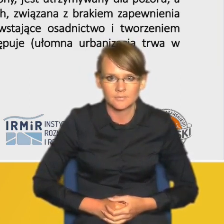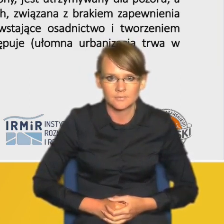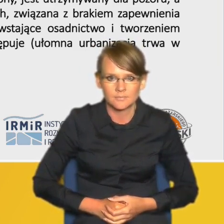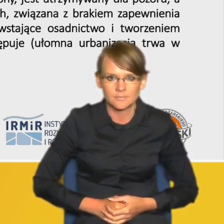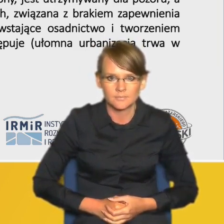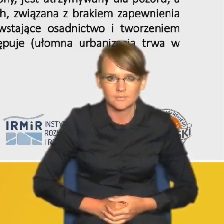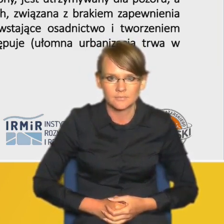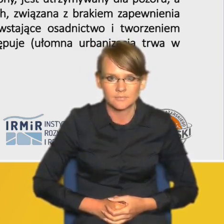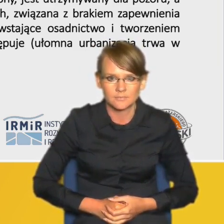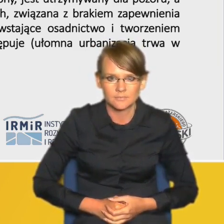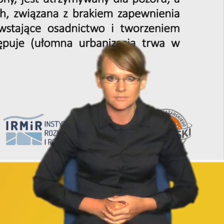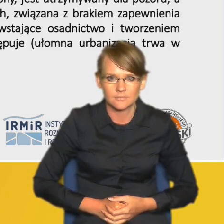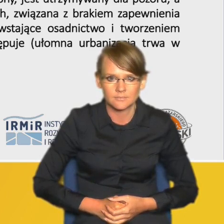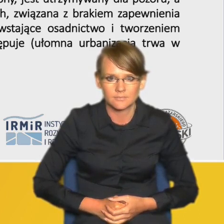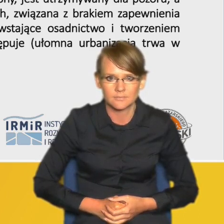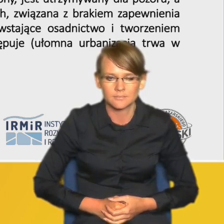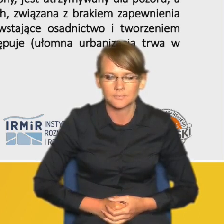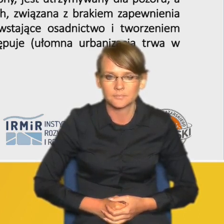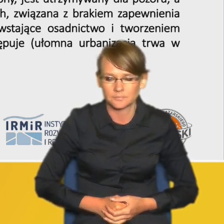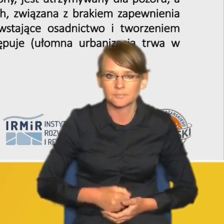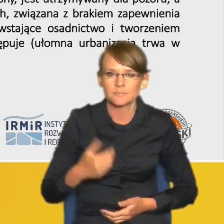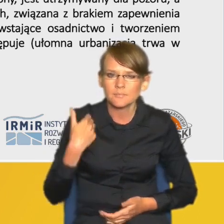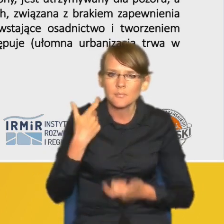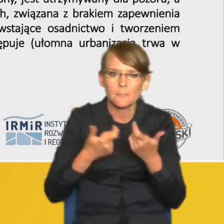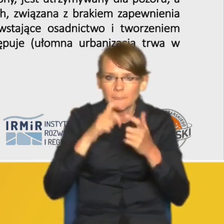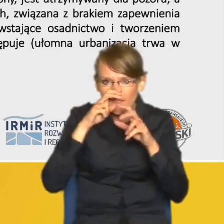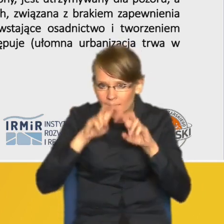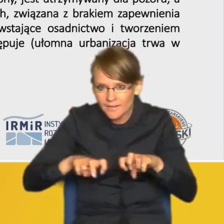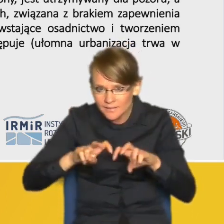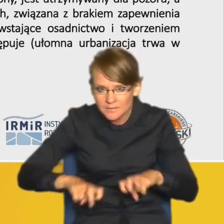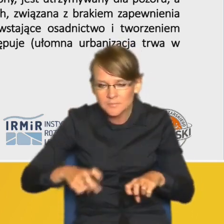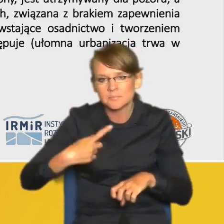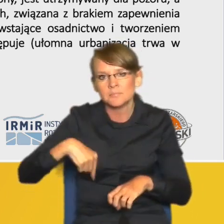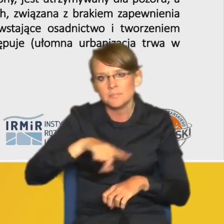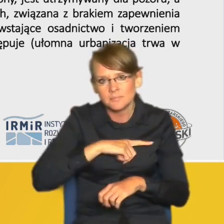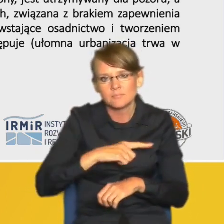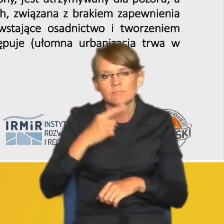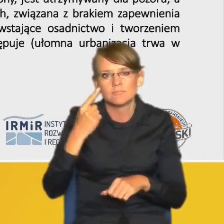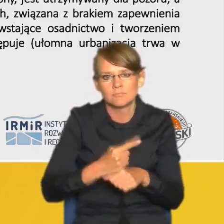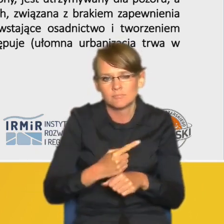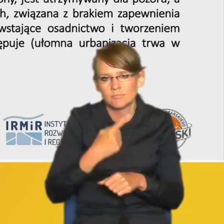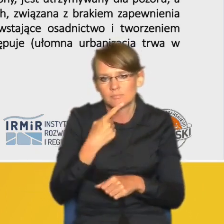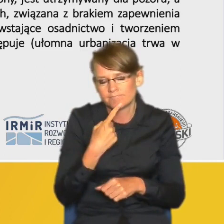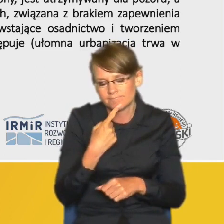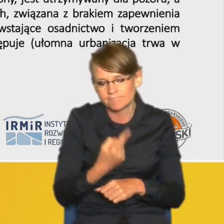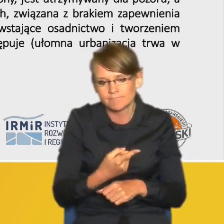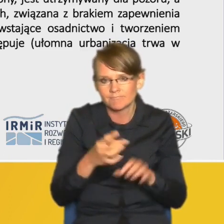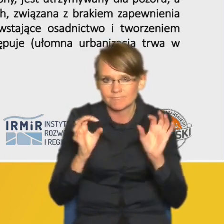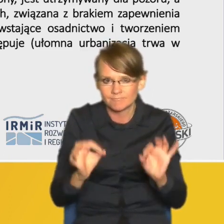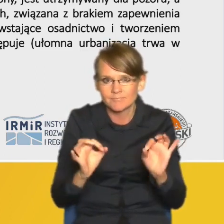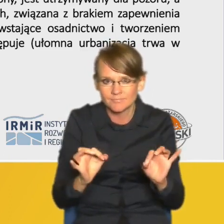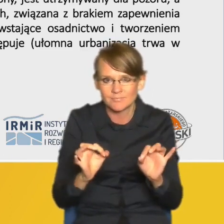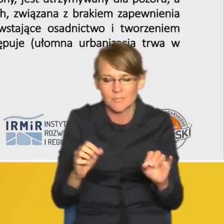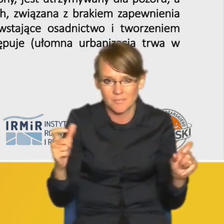bazując na dokonanych analizach pozwoliliśmy sobie postawić takie oto twierdzenie że we współczesnych państwach